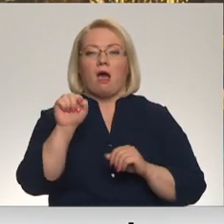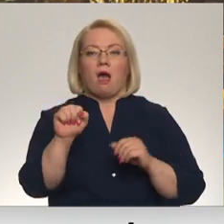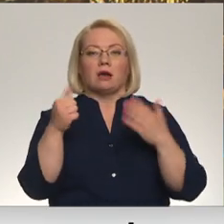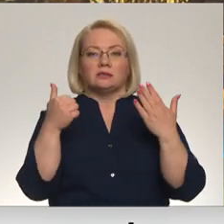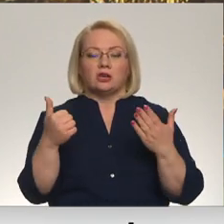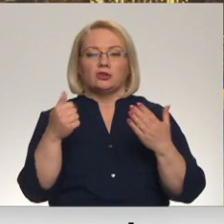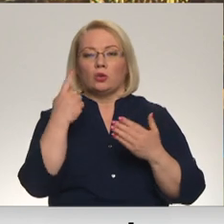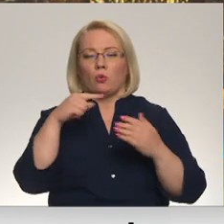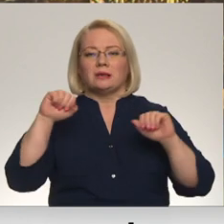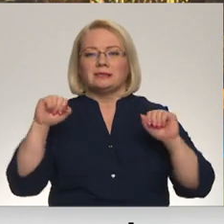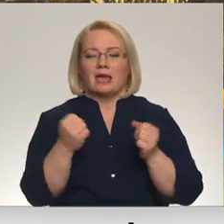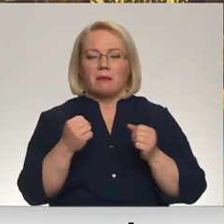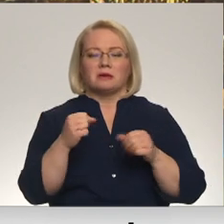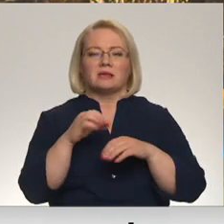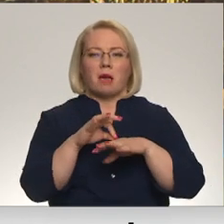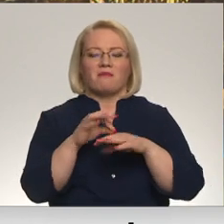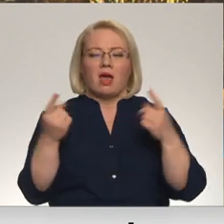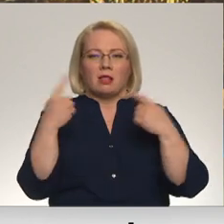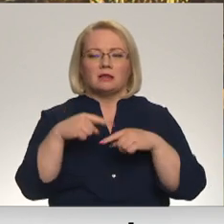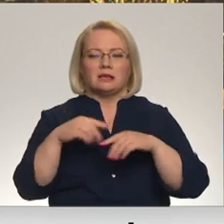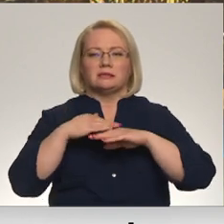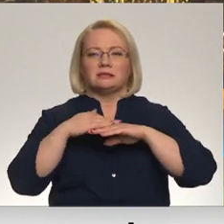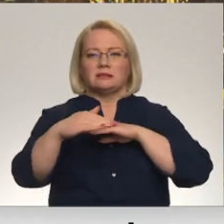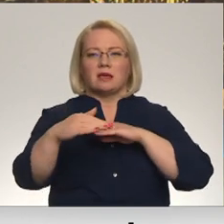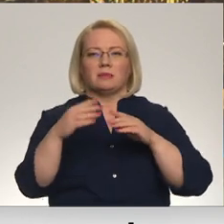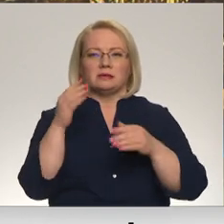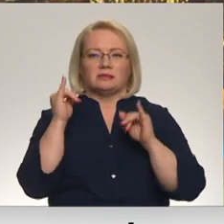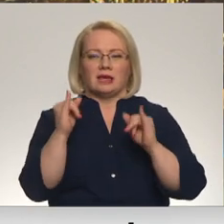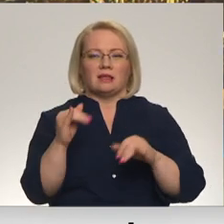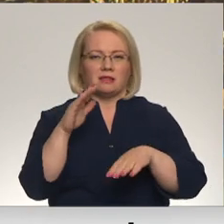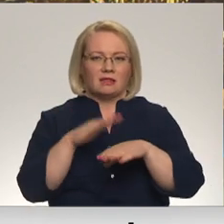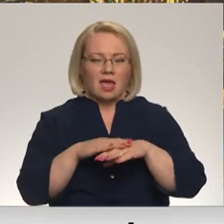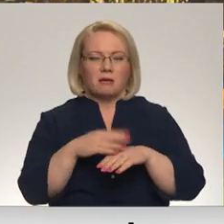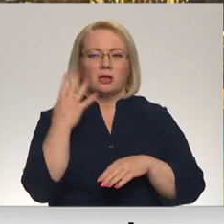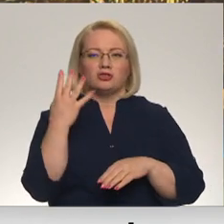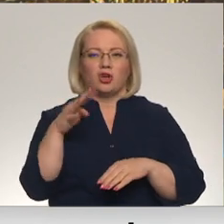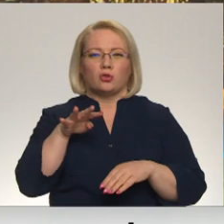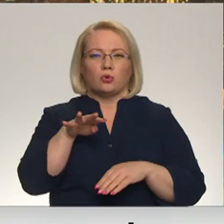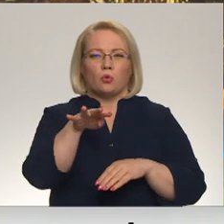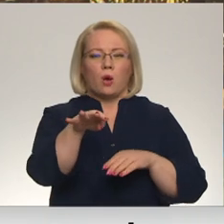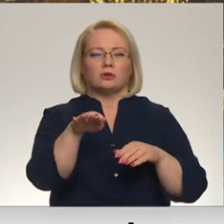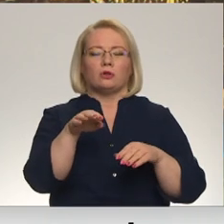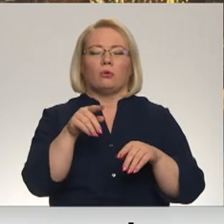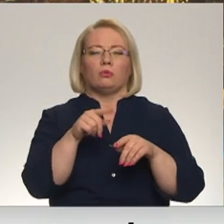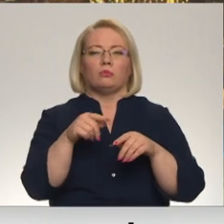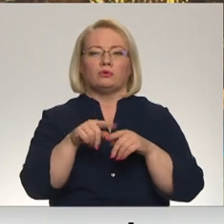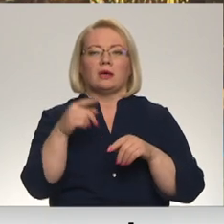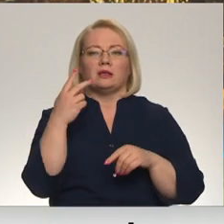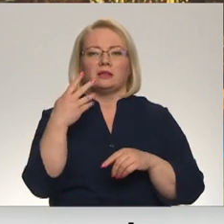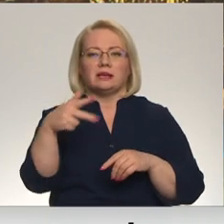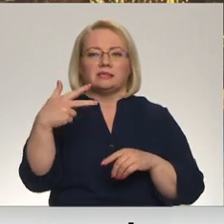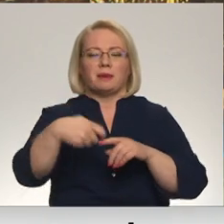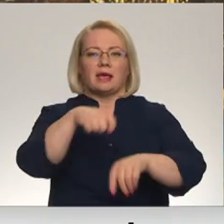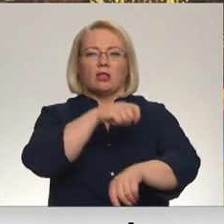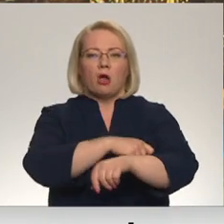ziemas jārēķina vairāk laika ceļā. Sliktā seguma stāvokļa dēļ pa četru joslu platošu šosejas posmu apmēram 30 km